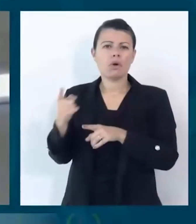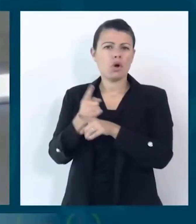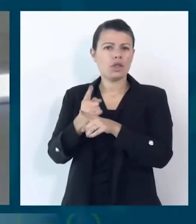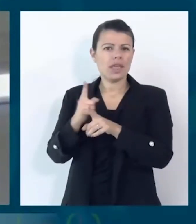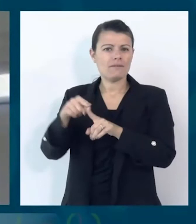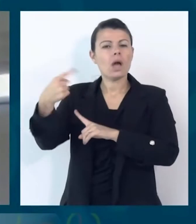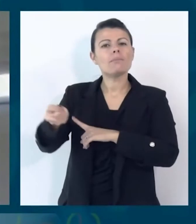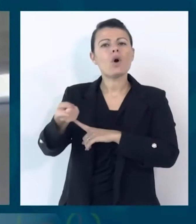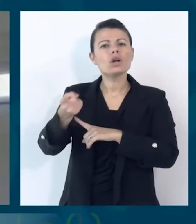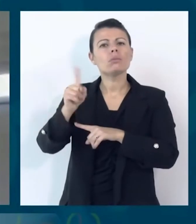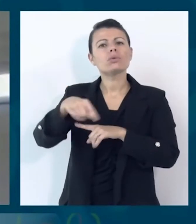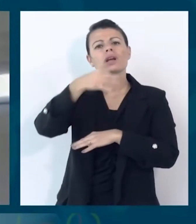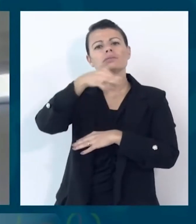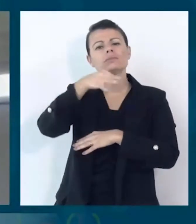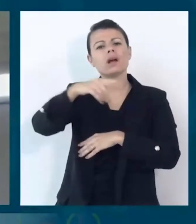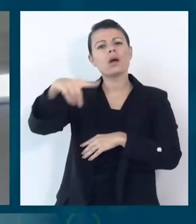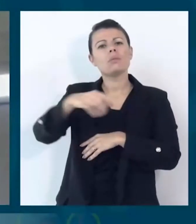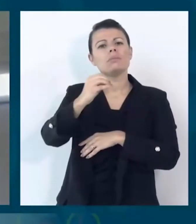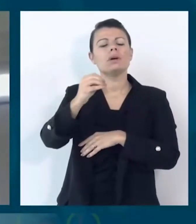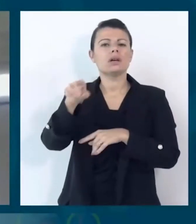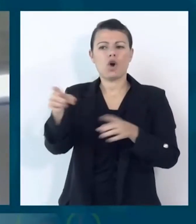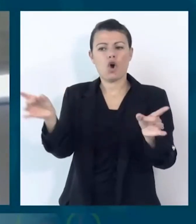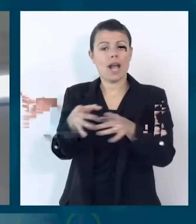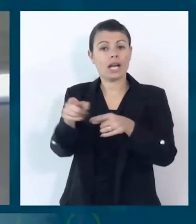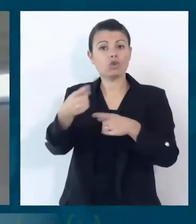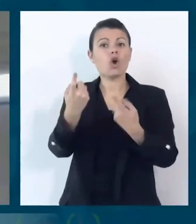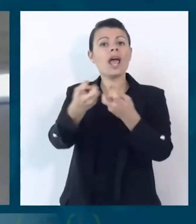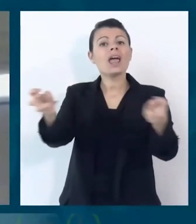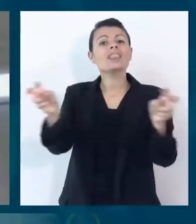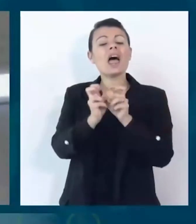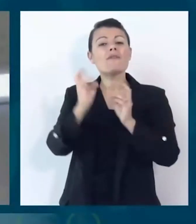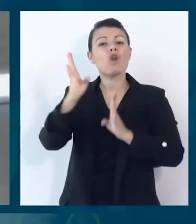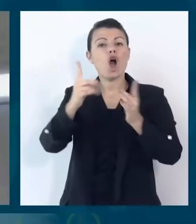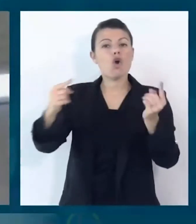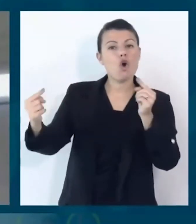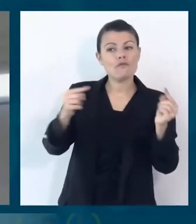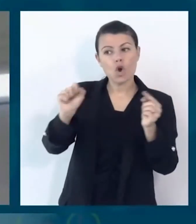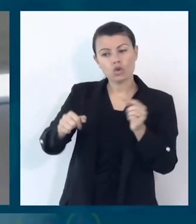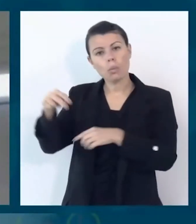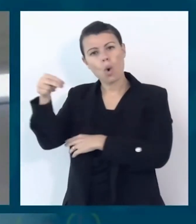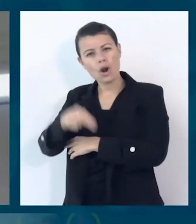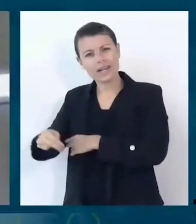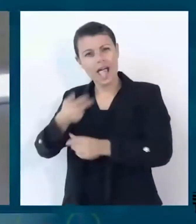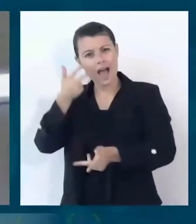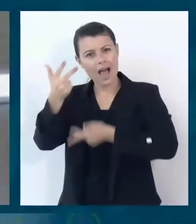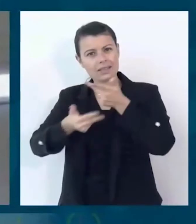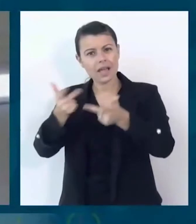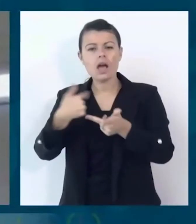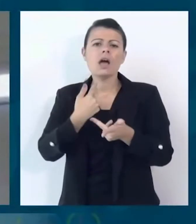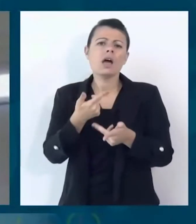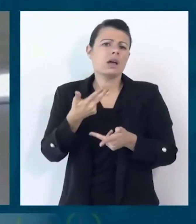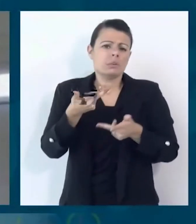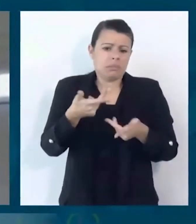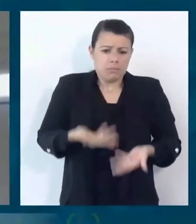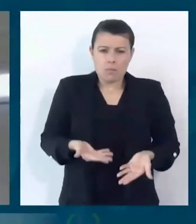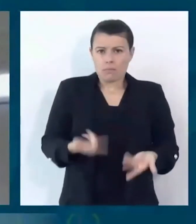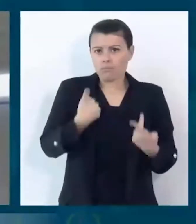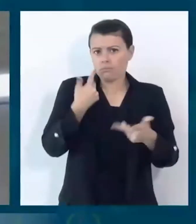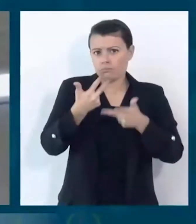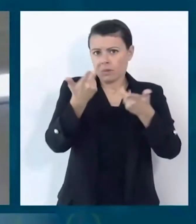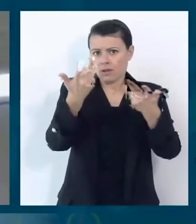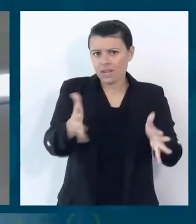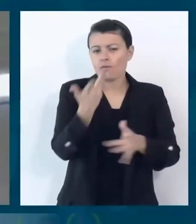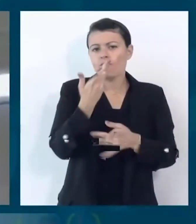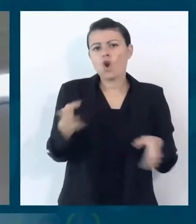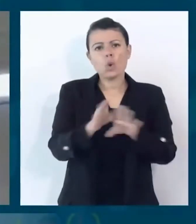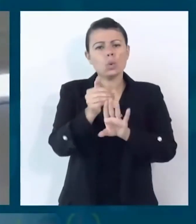rotonda. e vorrei concludere questo mio saluto ricordando che oltre ai fondi per la politica di